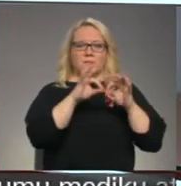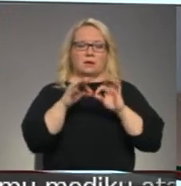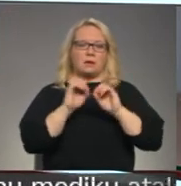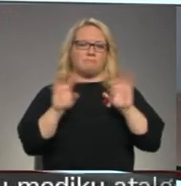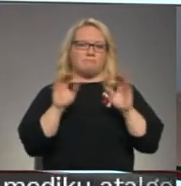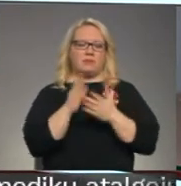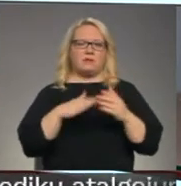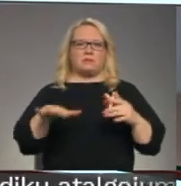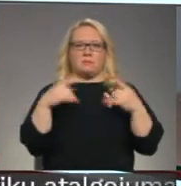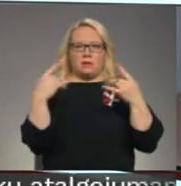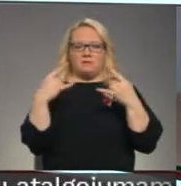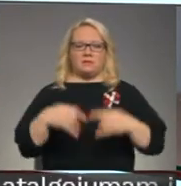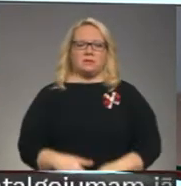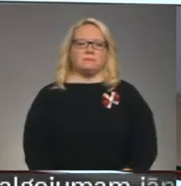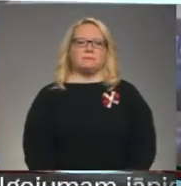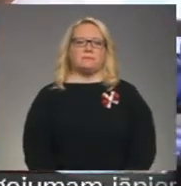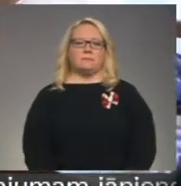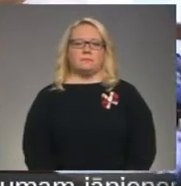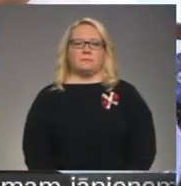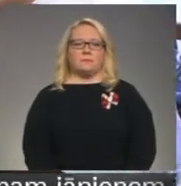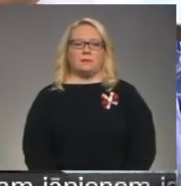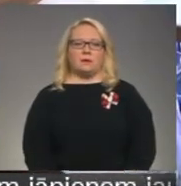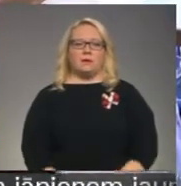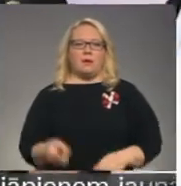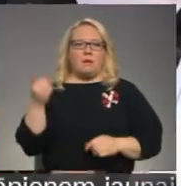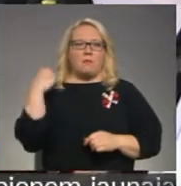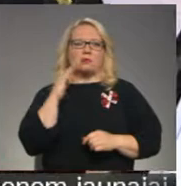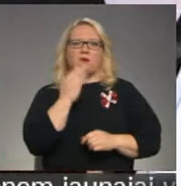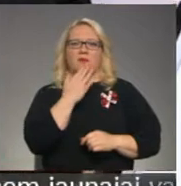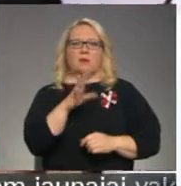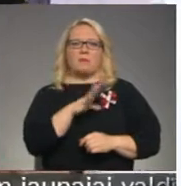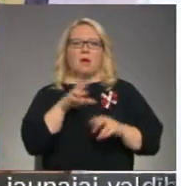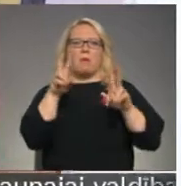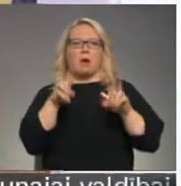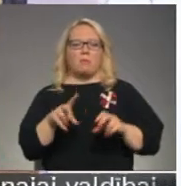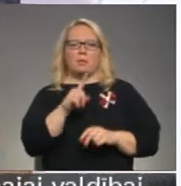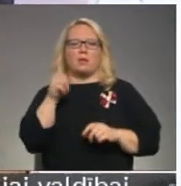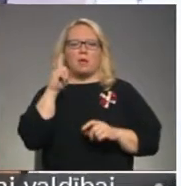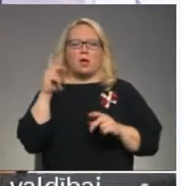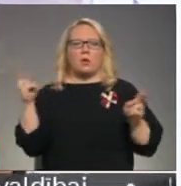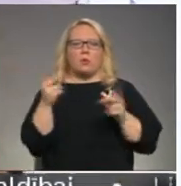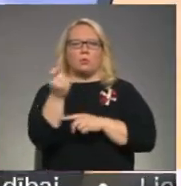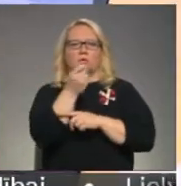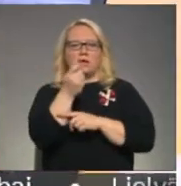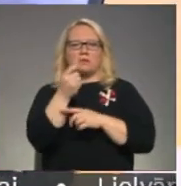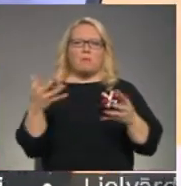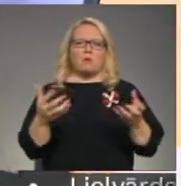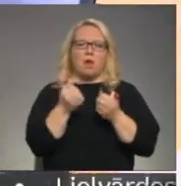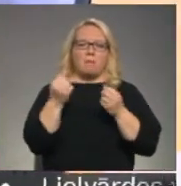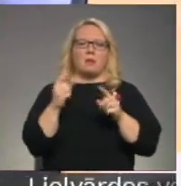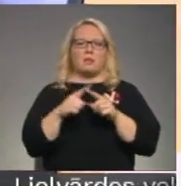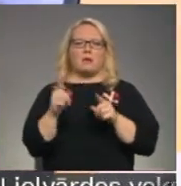Plašāk stāstu Vidzemes kolēģi. Aizvadītā vasara bija pārbaudījums ne tikai ugunsts cēsējiem glābējiem, bet arī